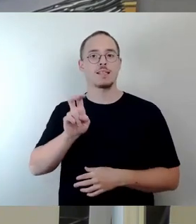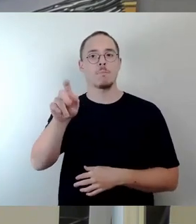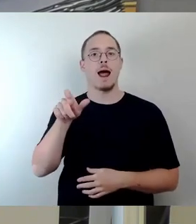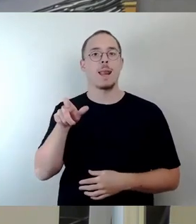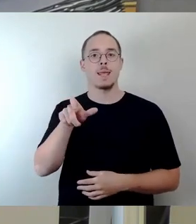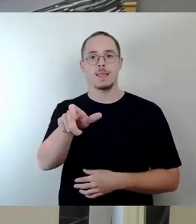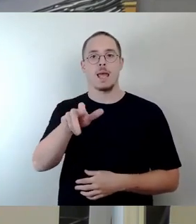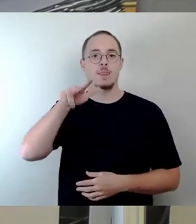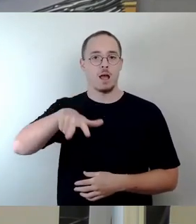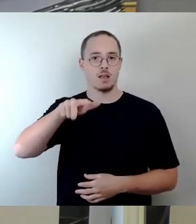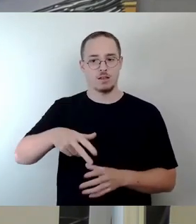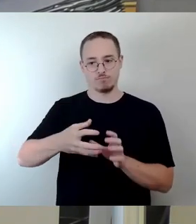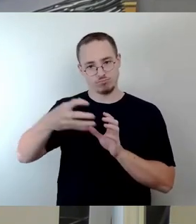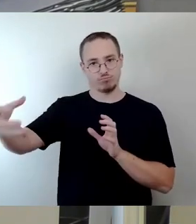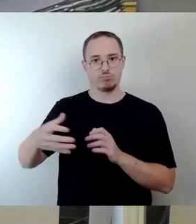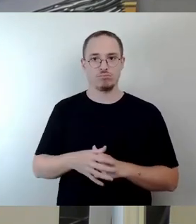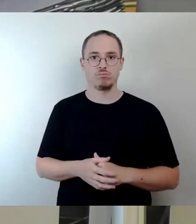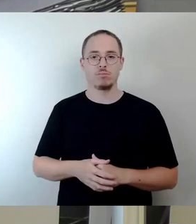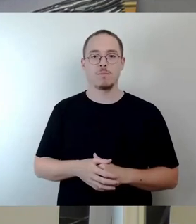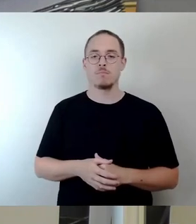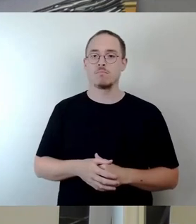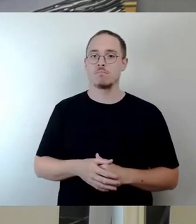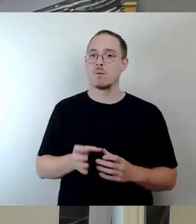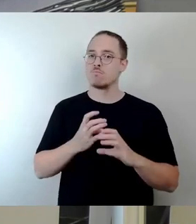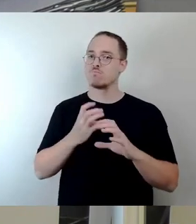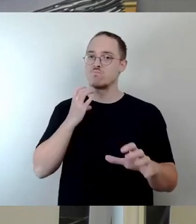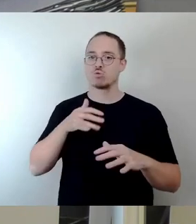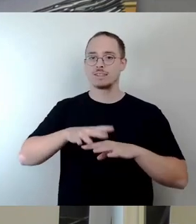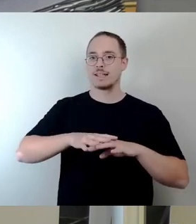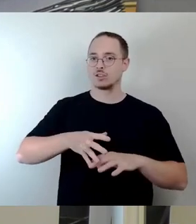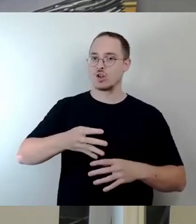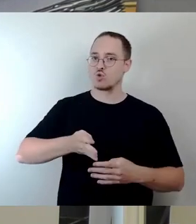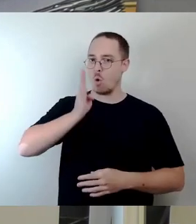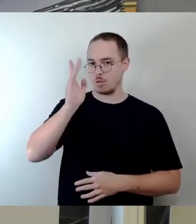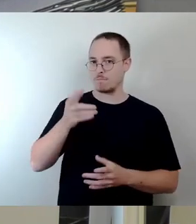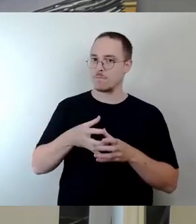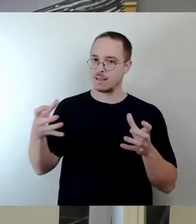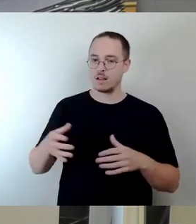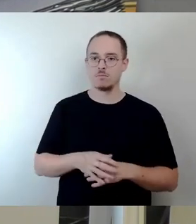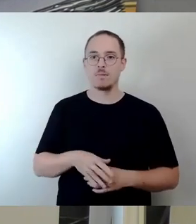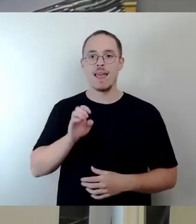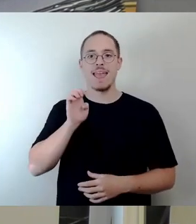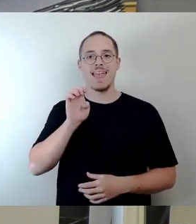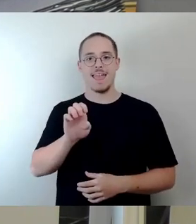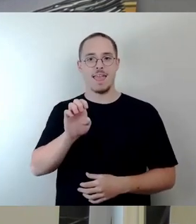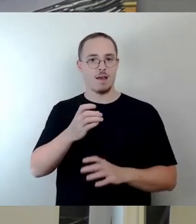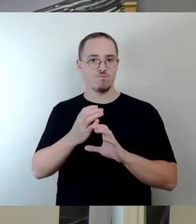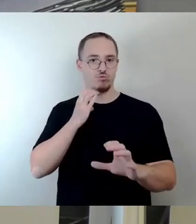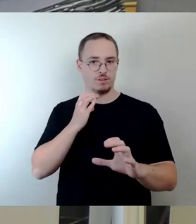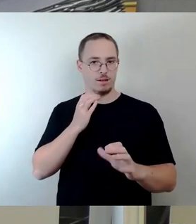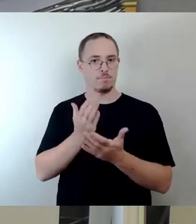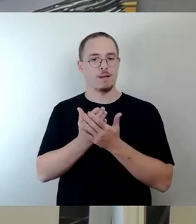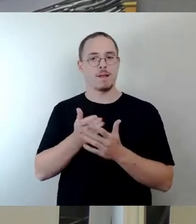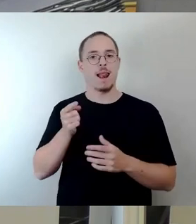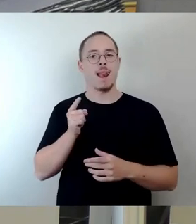Es gibt die E-Busse, zum Beispiel auf der Linie 68. Alles das sind Dinge, die entstanden sind in den letzten fünf